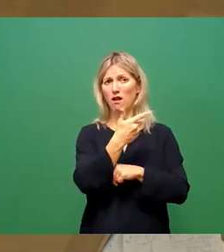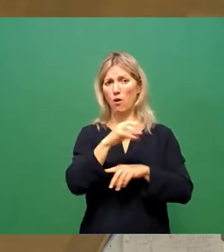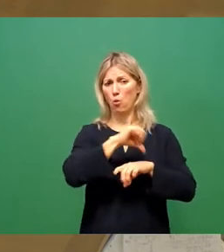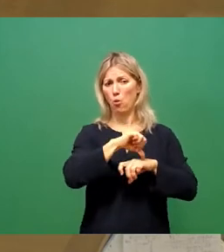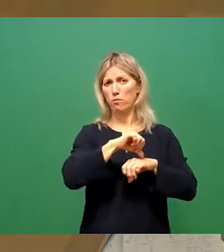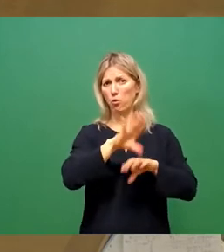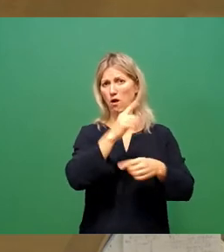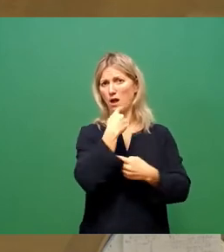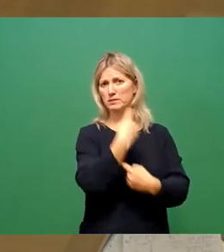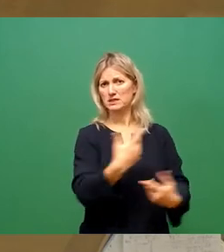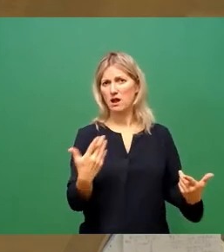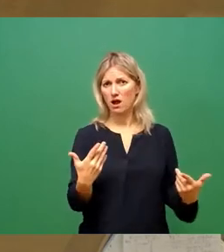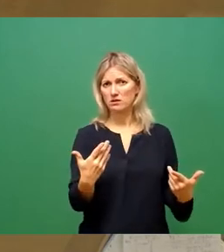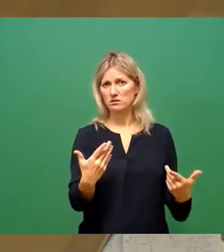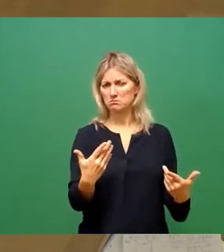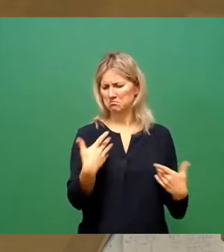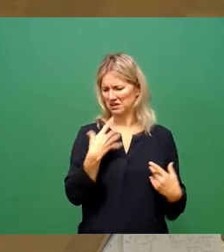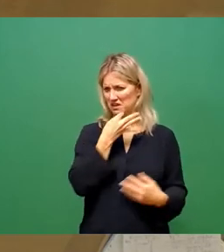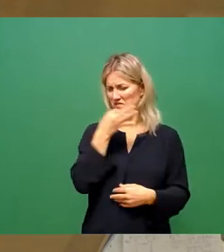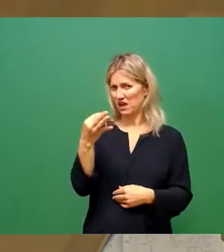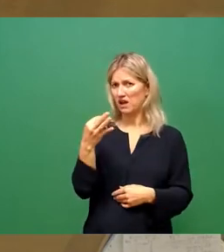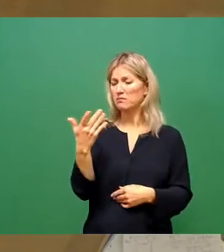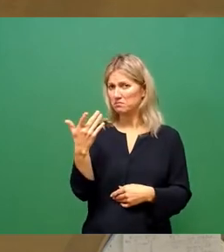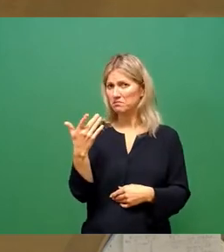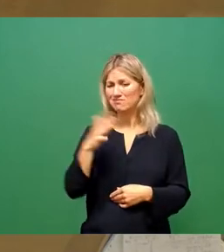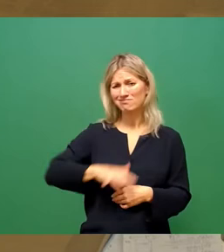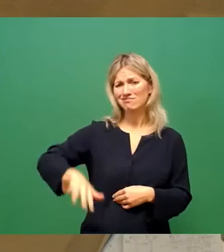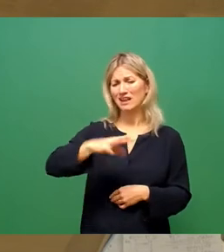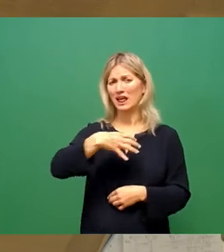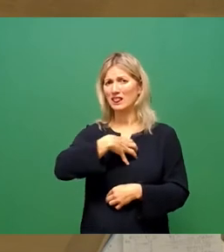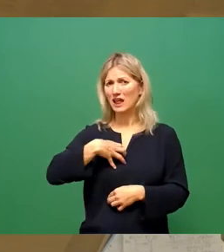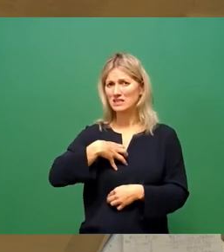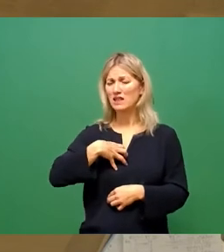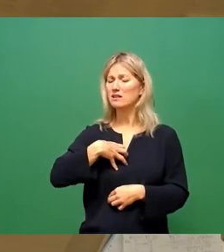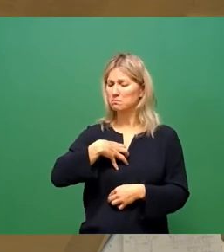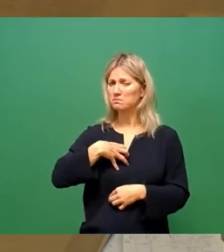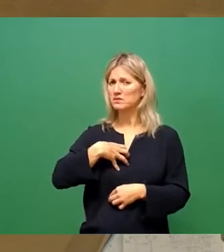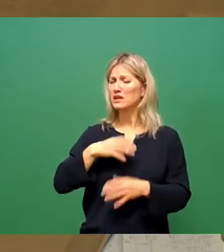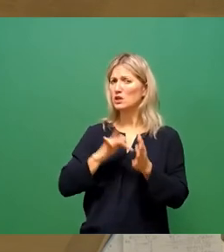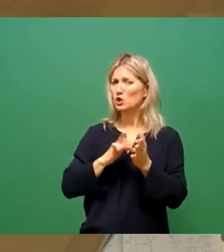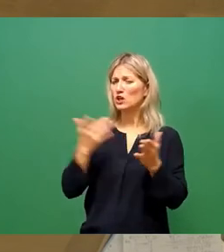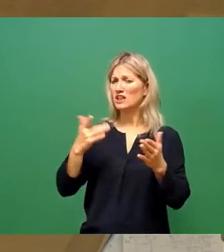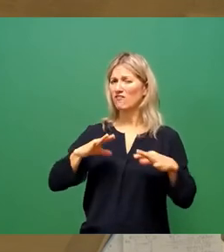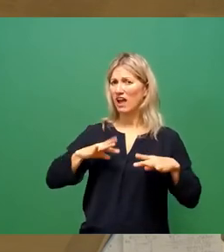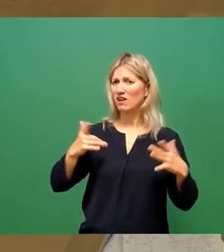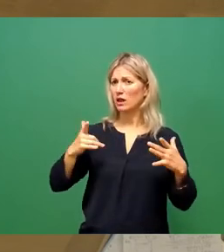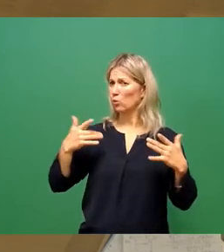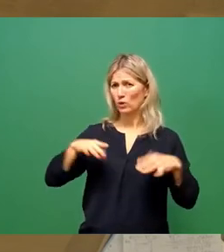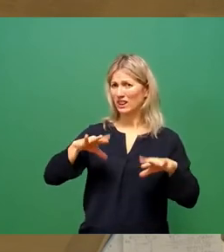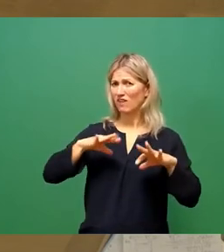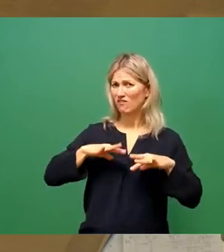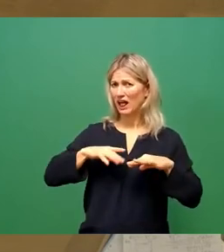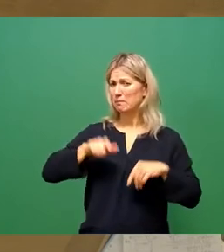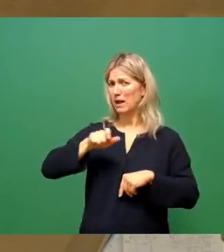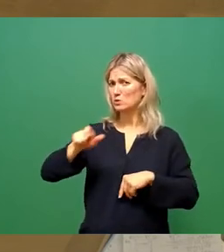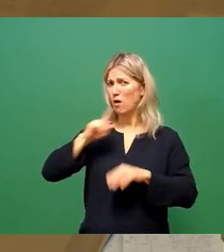Frage dazu. Ist die medizinische Versorgung im Raum Dresden durch freiwilligen oder unfreiwilligen Personalabgang wegen der Corona-Impfung